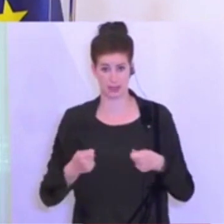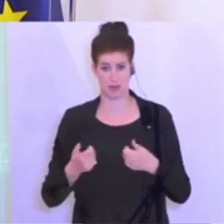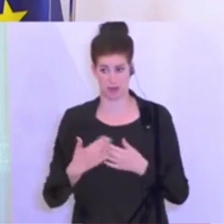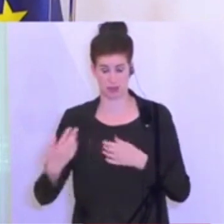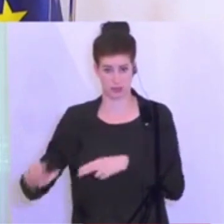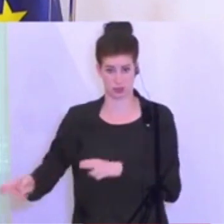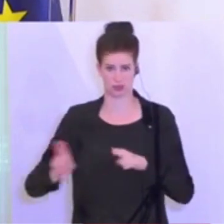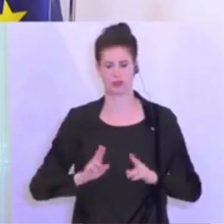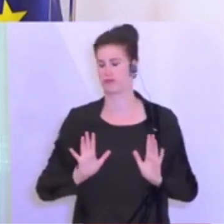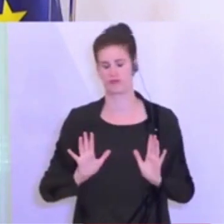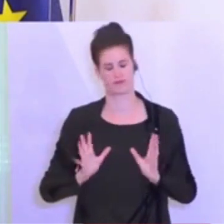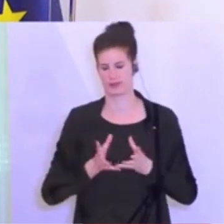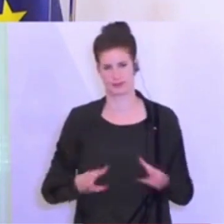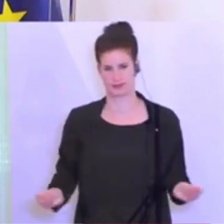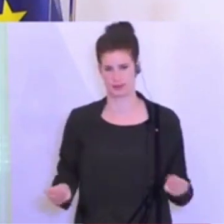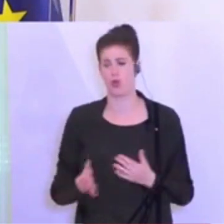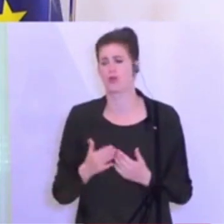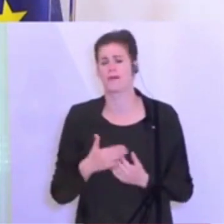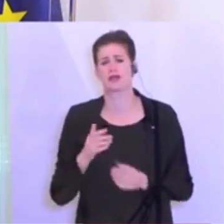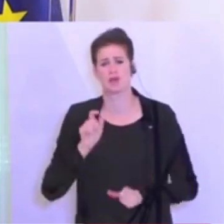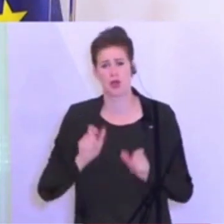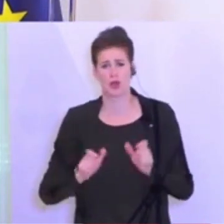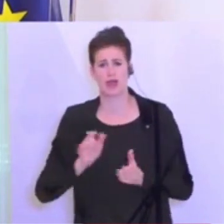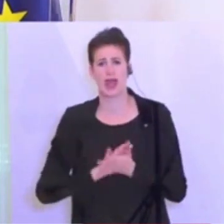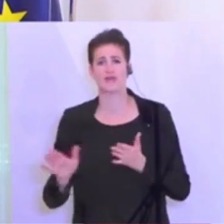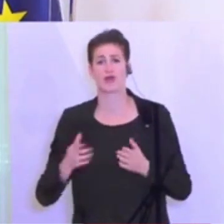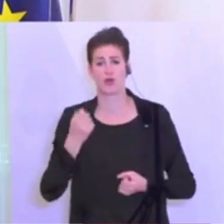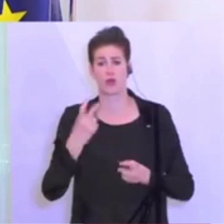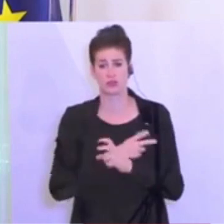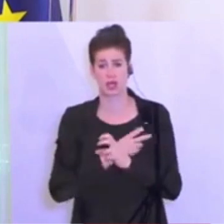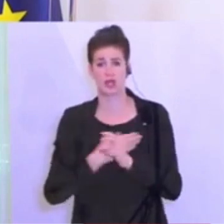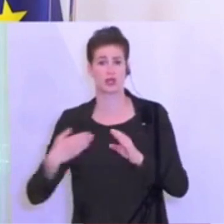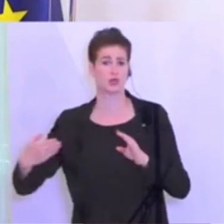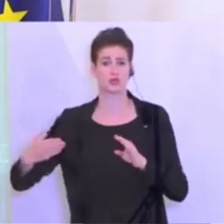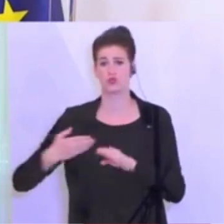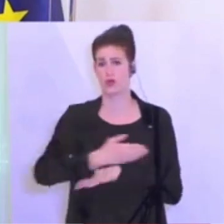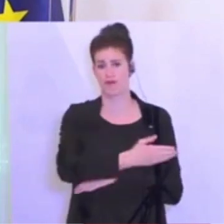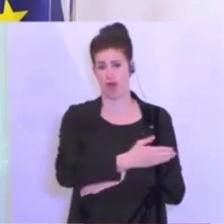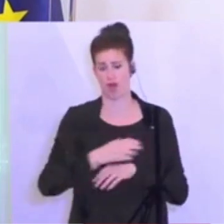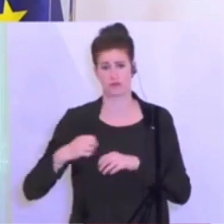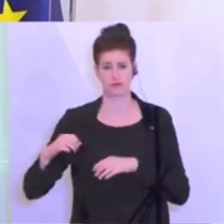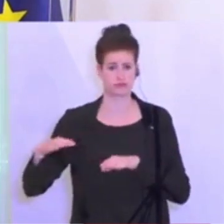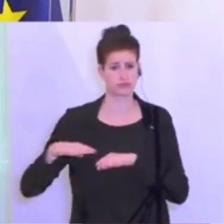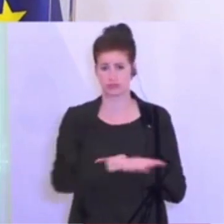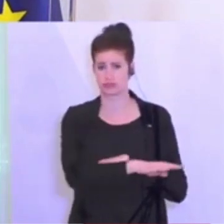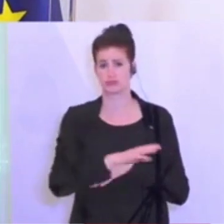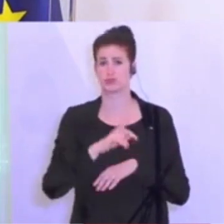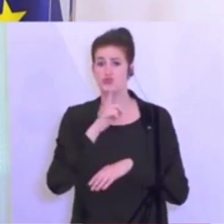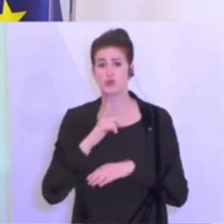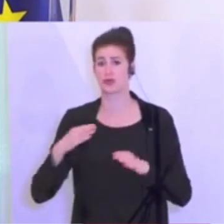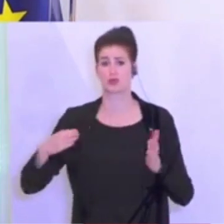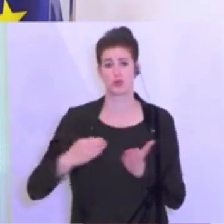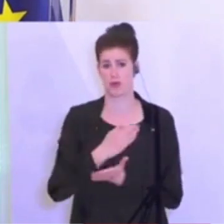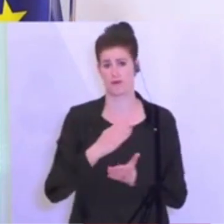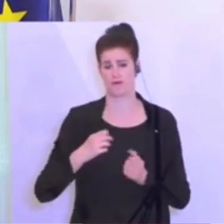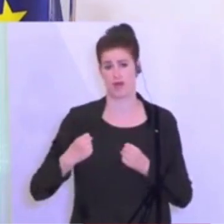Menschen, die schlicht und ergreifend nur durchfahren. Sie wissen, vielleicht, wenn Sie nach Westösterreich schauen, da gibt es viele, die